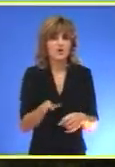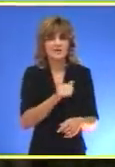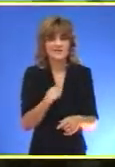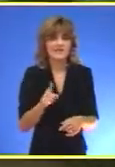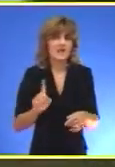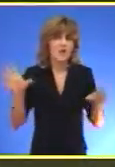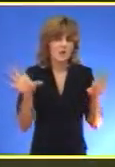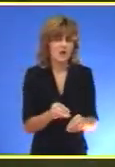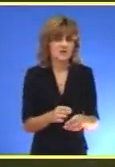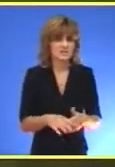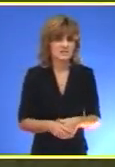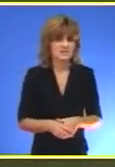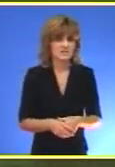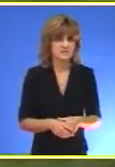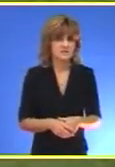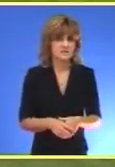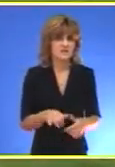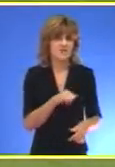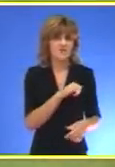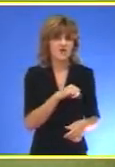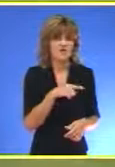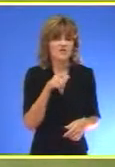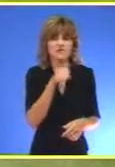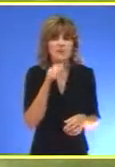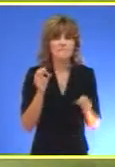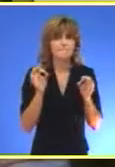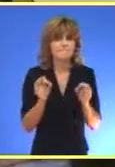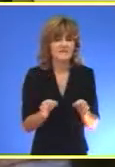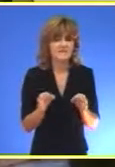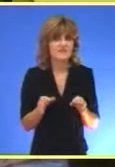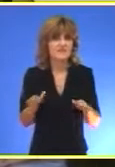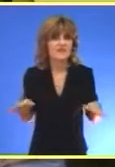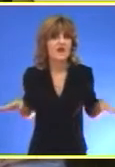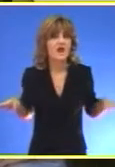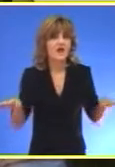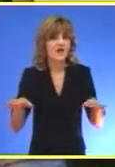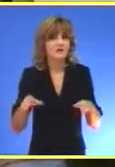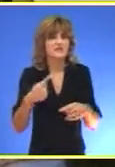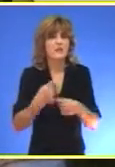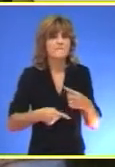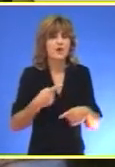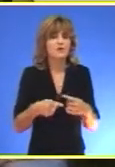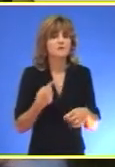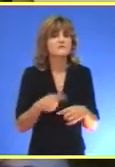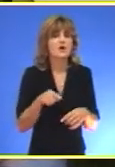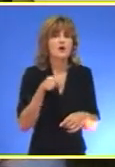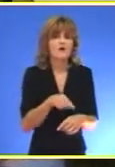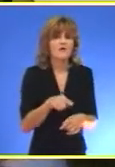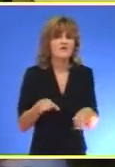se motor ugasi A Vojvodina je toliko bezbedna za letenje sa motornim zmajevima jer ove letelice